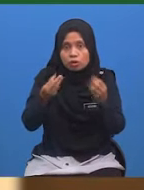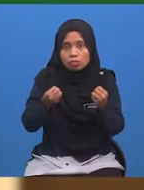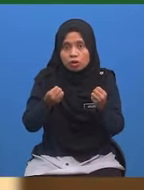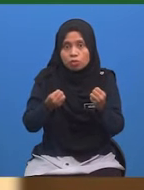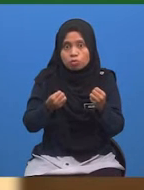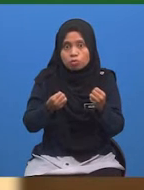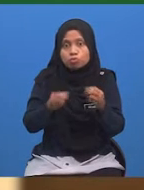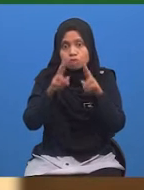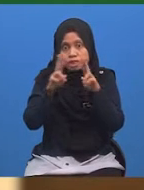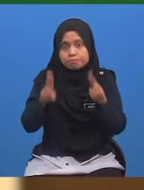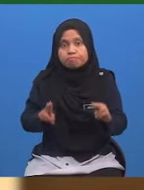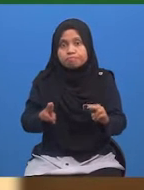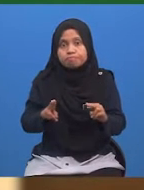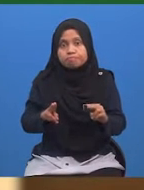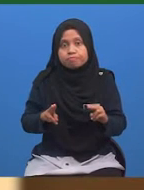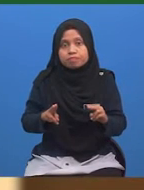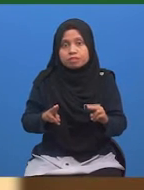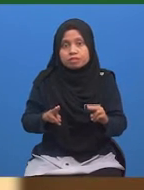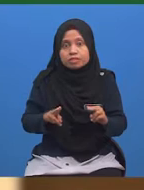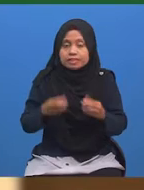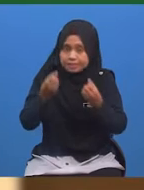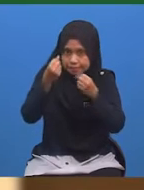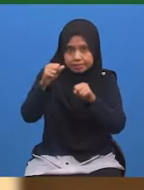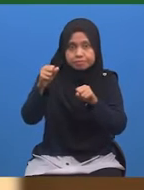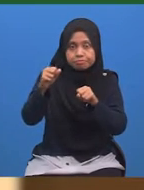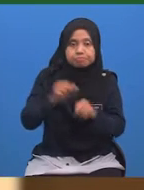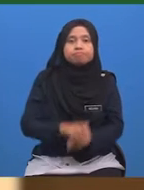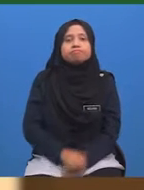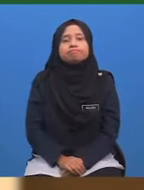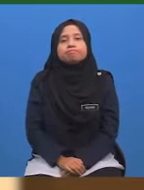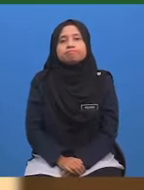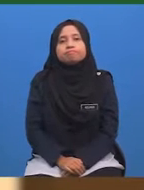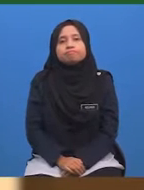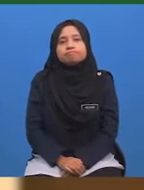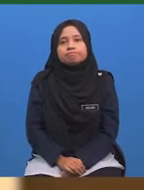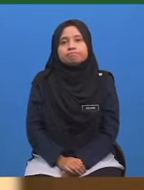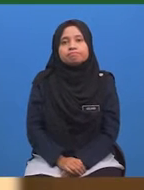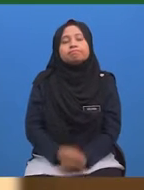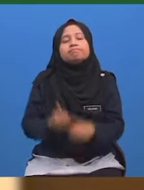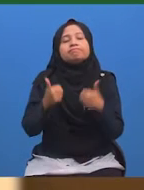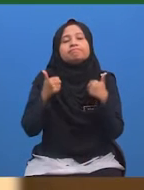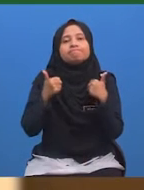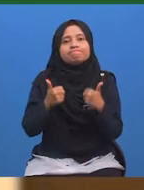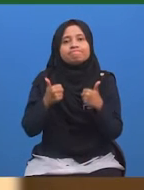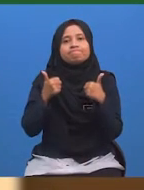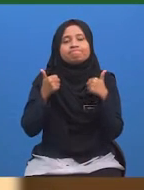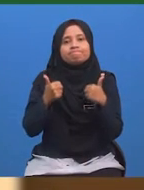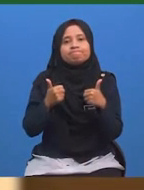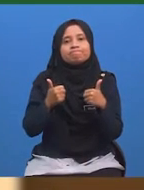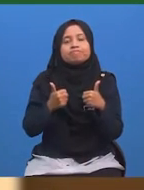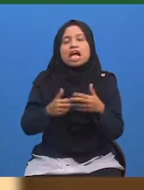kefahaman murid-murid? Adakah kamu semua sudah bersedia? Wah, bagus!